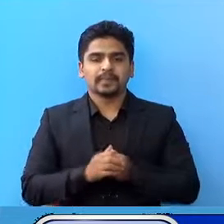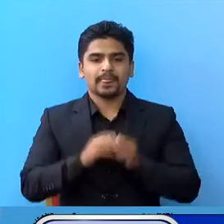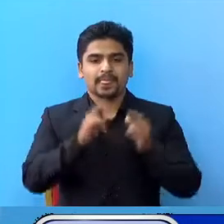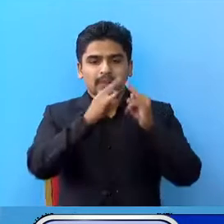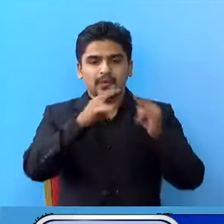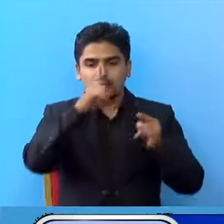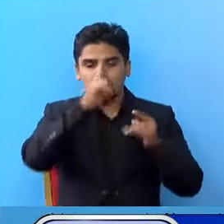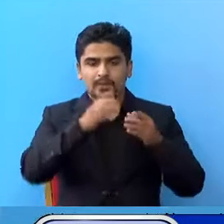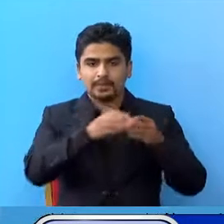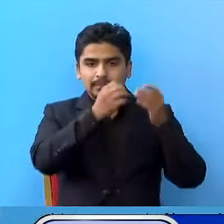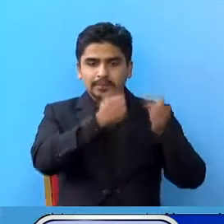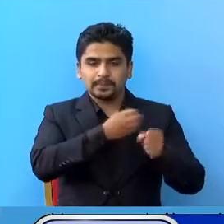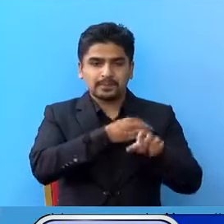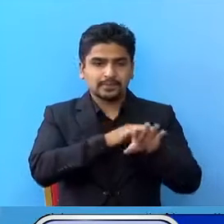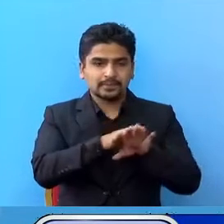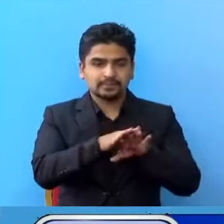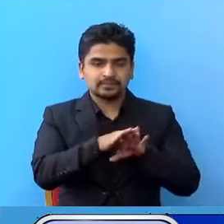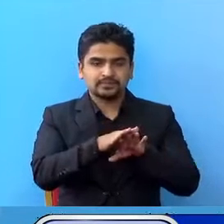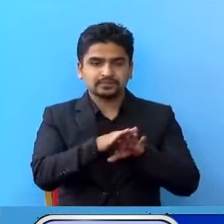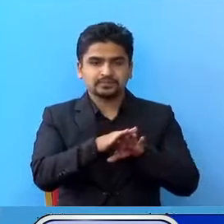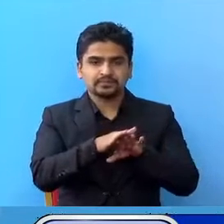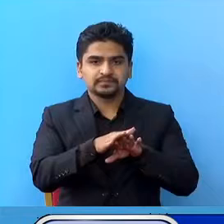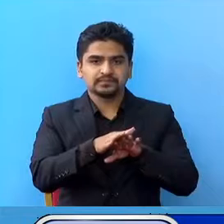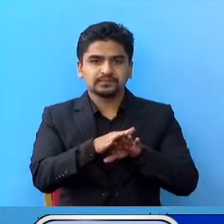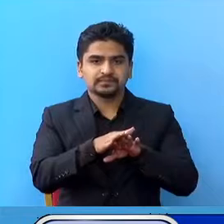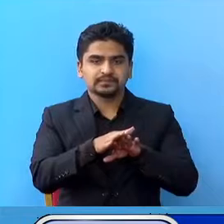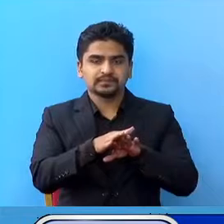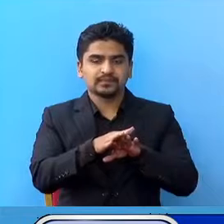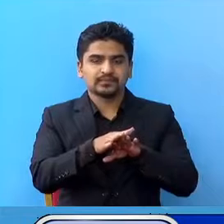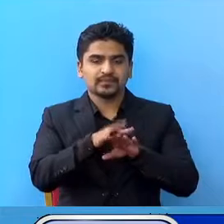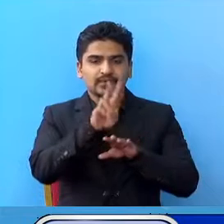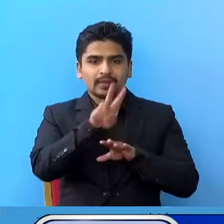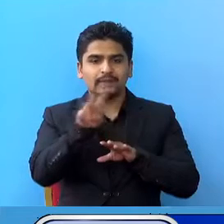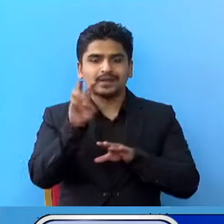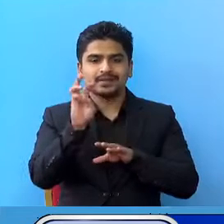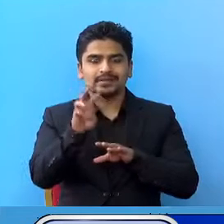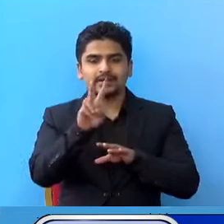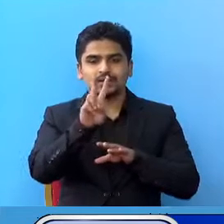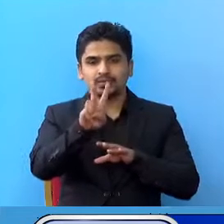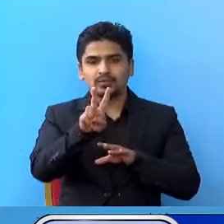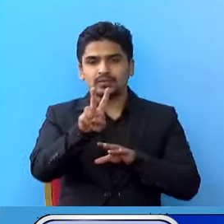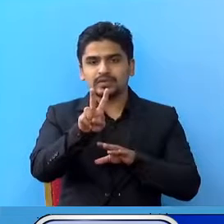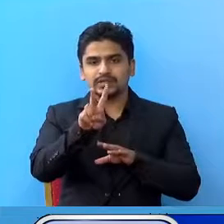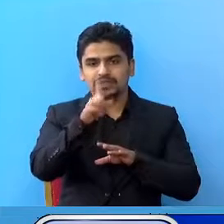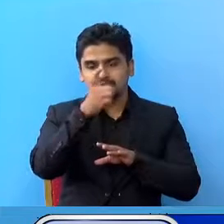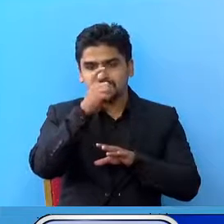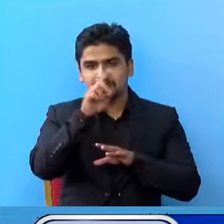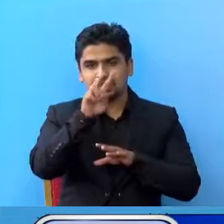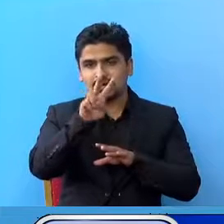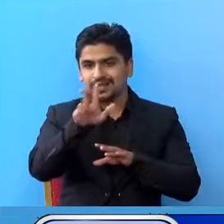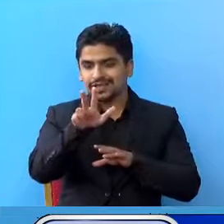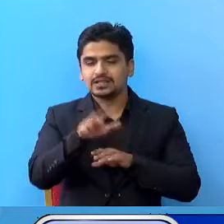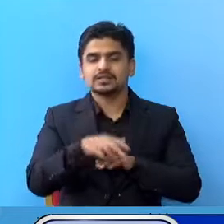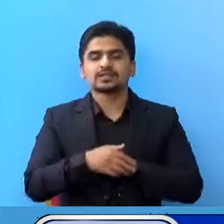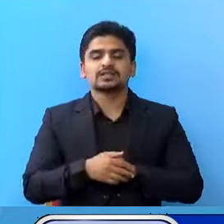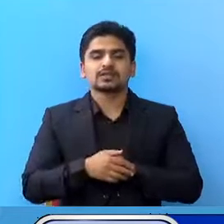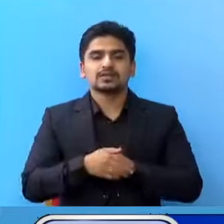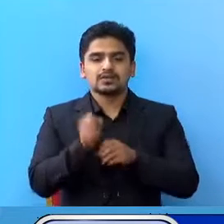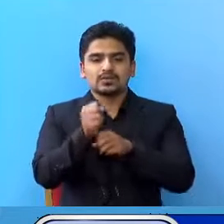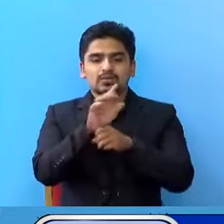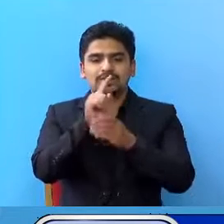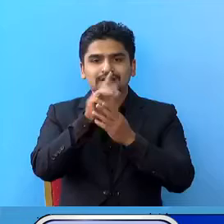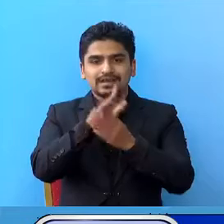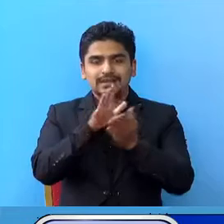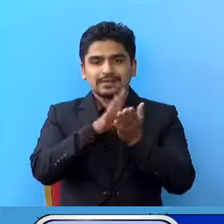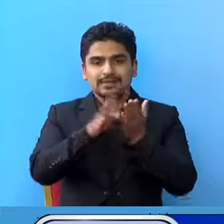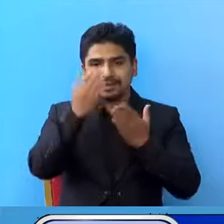क्वारिंटेन मां रन बहेका बेगती अरुको संख्या 22,028 रहेको चा, कोबीड-19